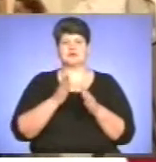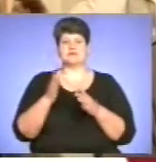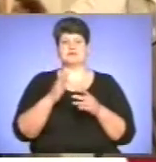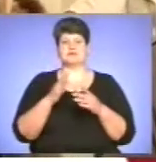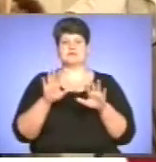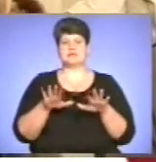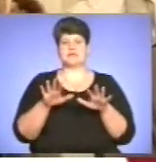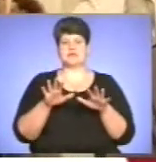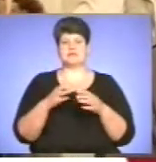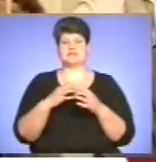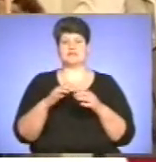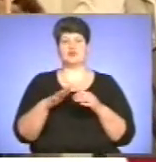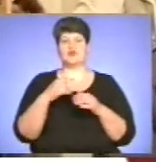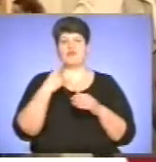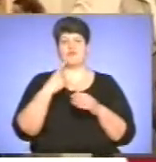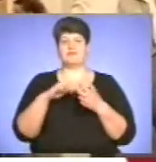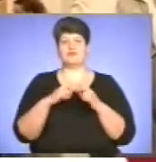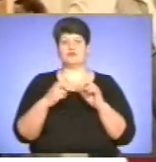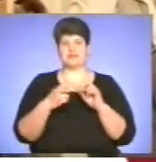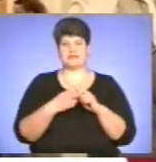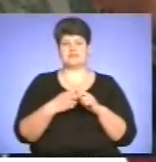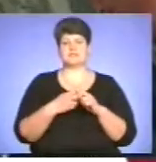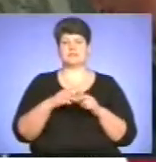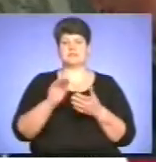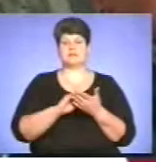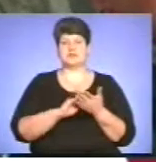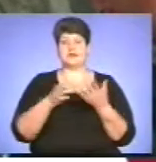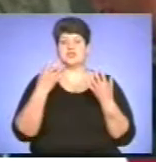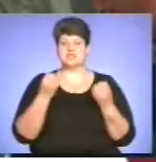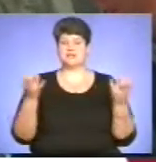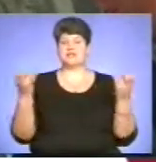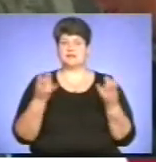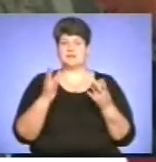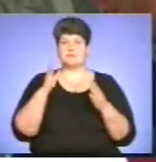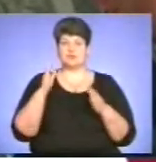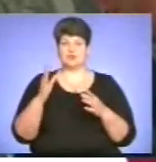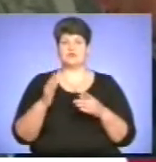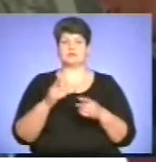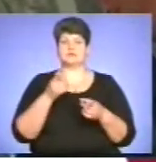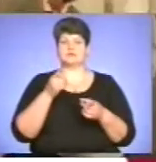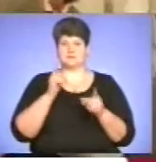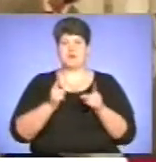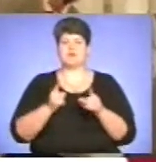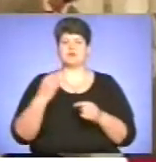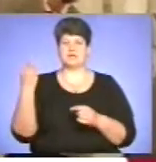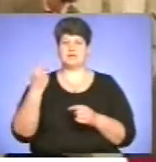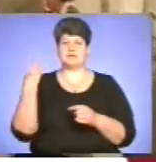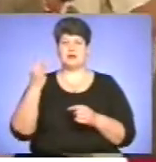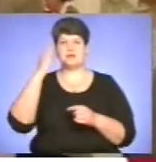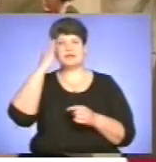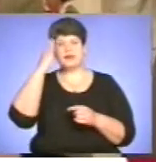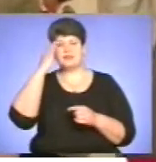вважає письменник з Івано-Франківська Євген Баран. А ще для визнання важливо бути справжнім і цікавим. Таланту,